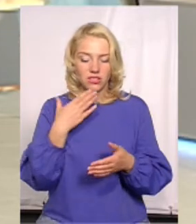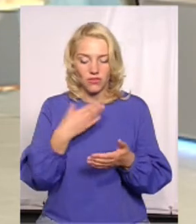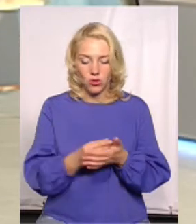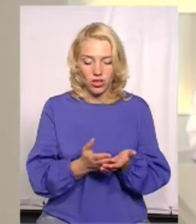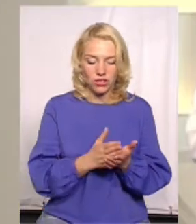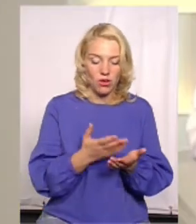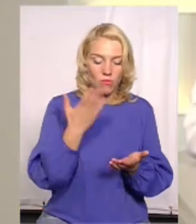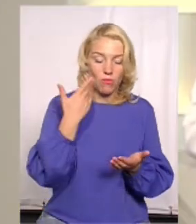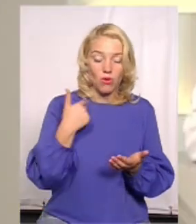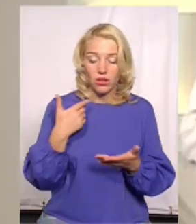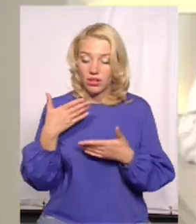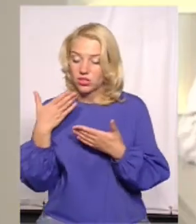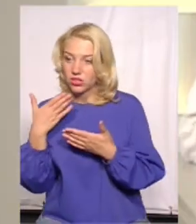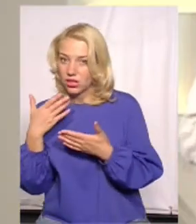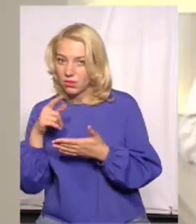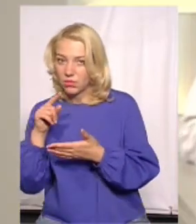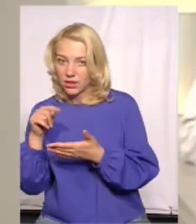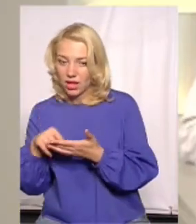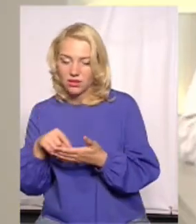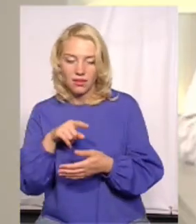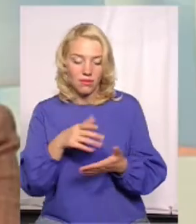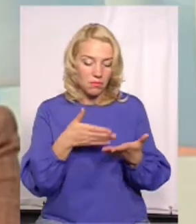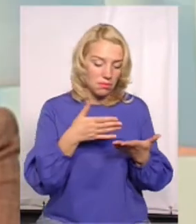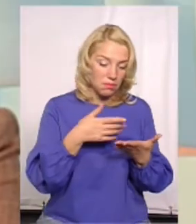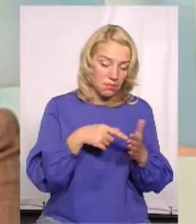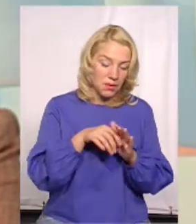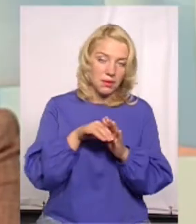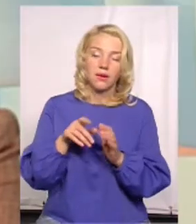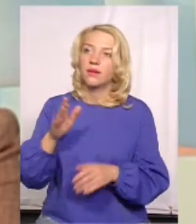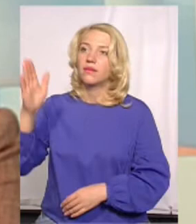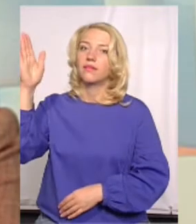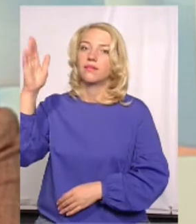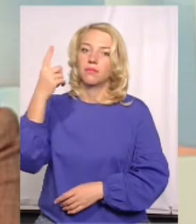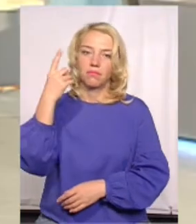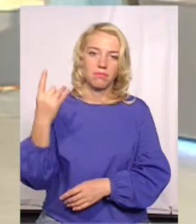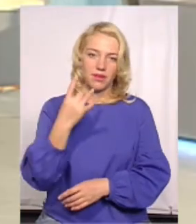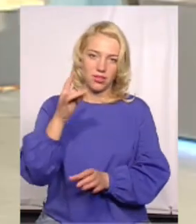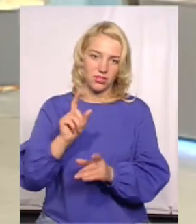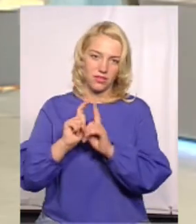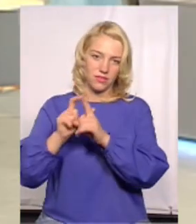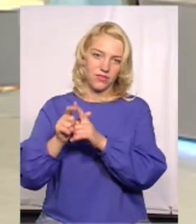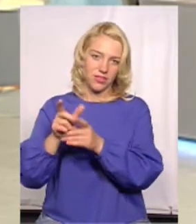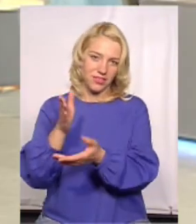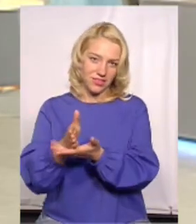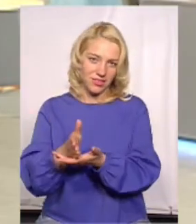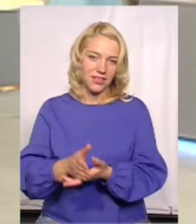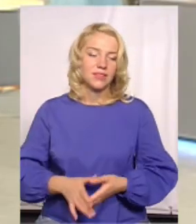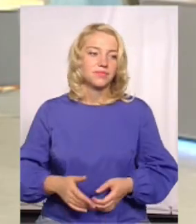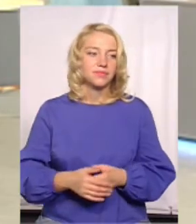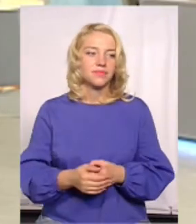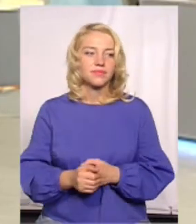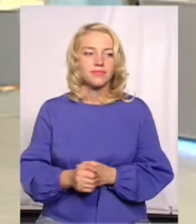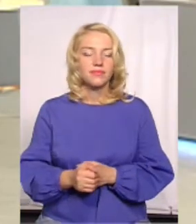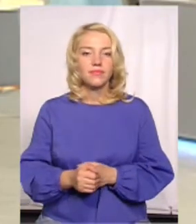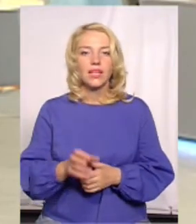і вони, поки я ставив питання, вони бігом підчитували, і самі перші відповідали. Дуже добрі з вас викладачі, да? Ну так. Зволяєте дивитися у